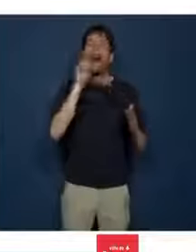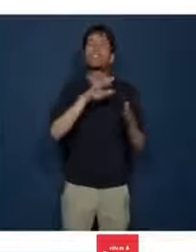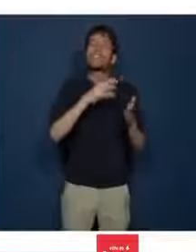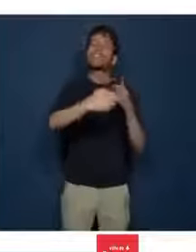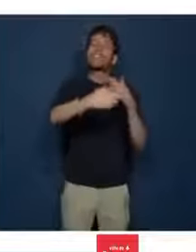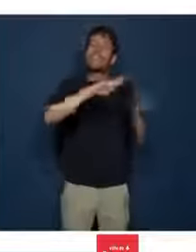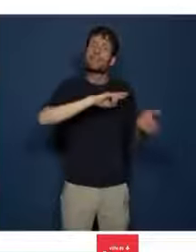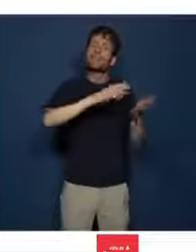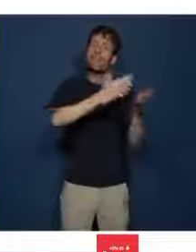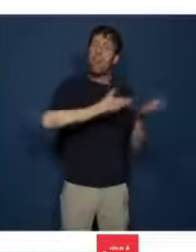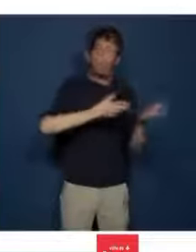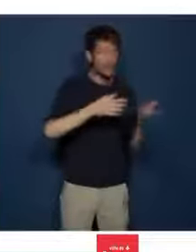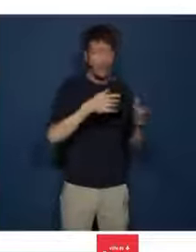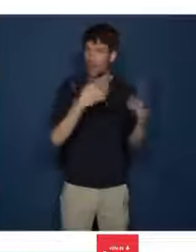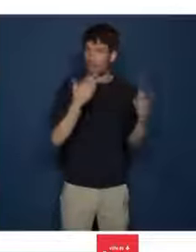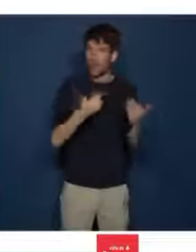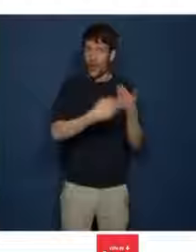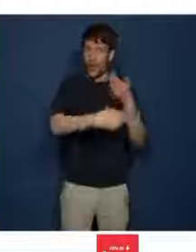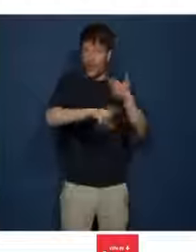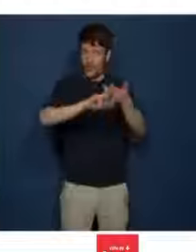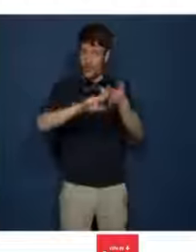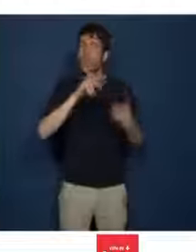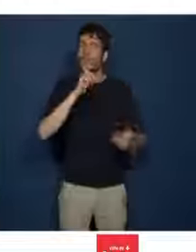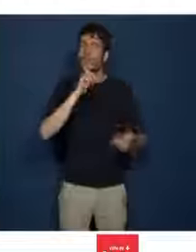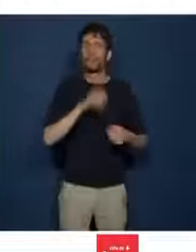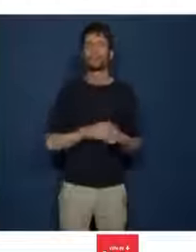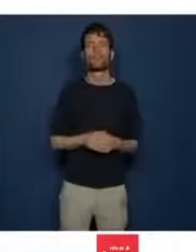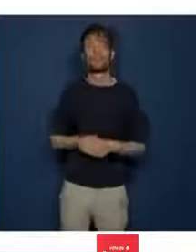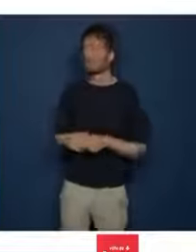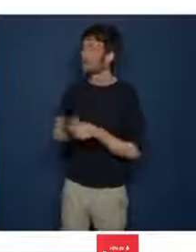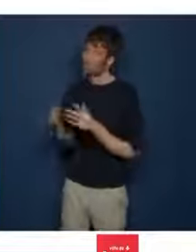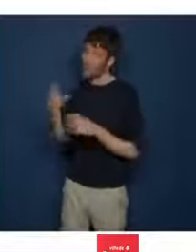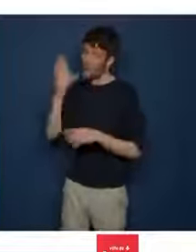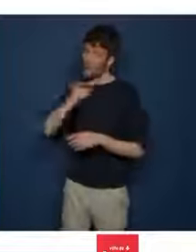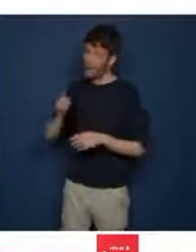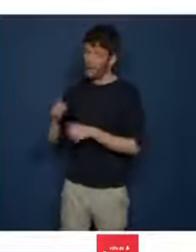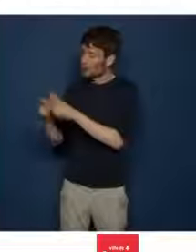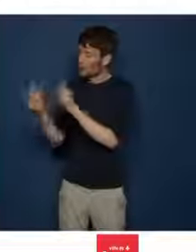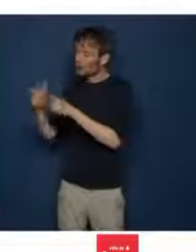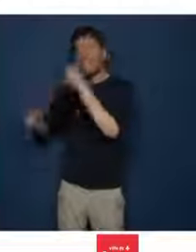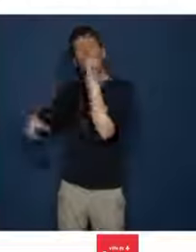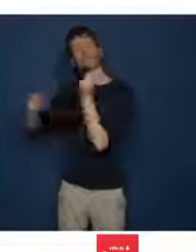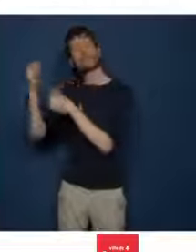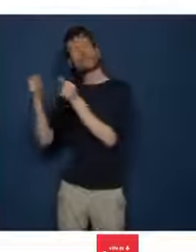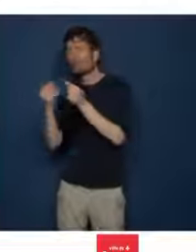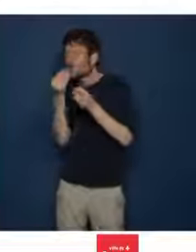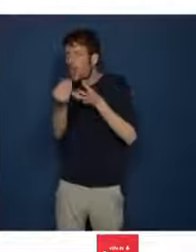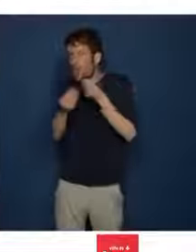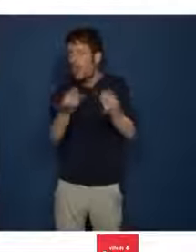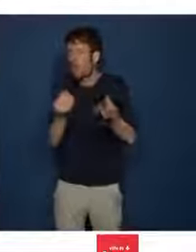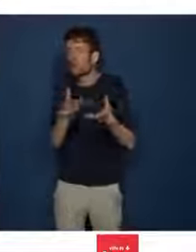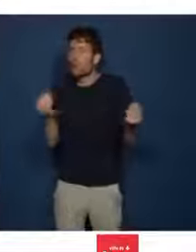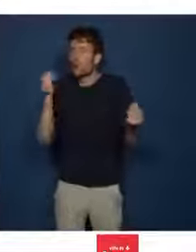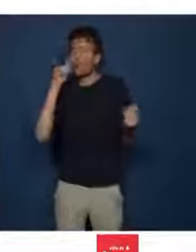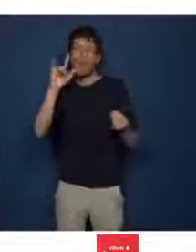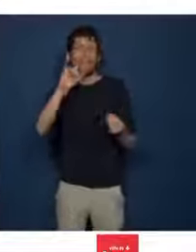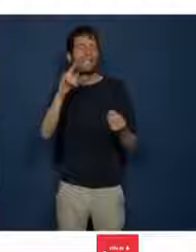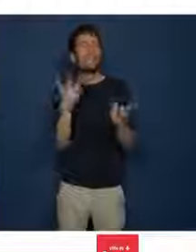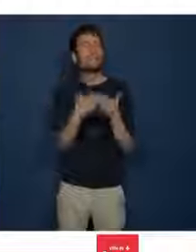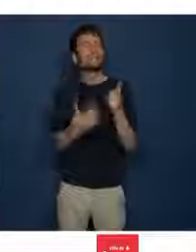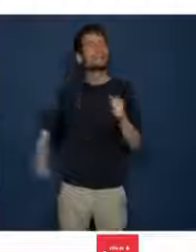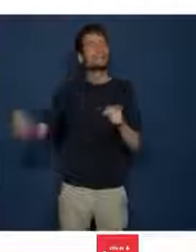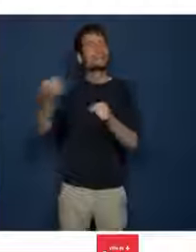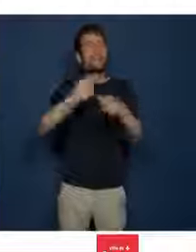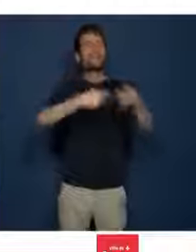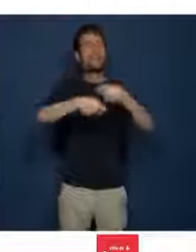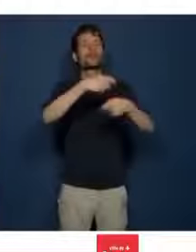Rappelons-le, la société d'horticulture a beaucoup donné à l'île. Par exemple, la création du marché aux fleurs. Il